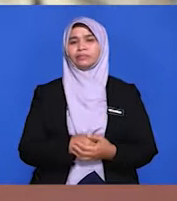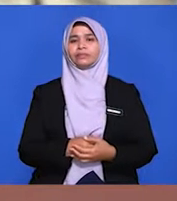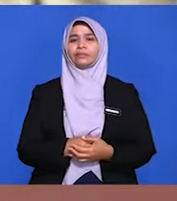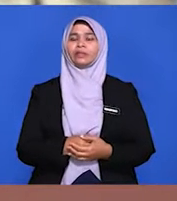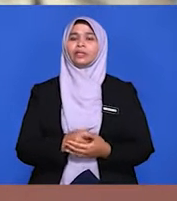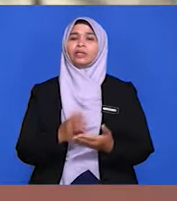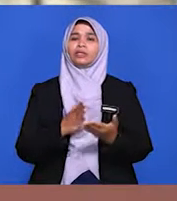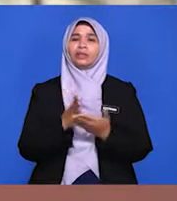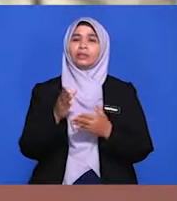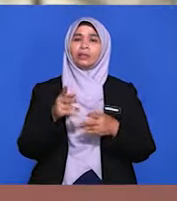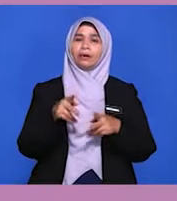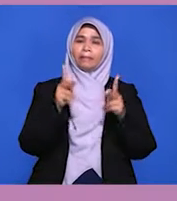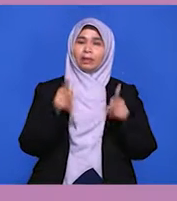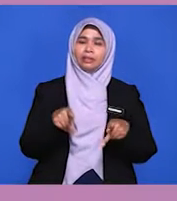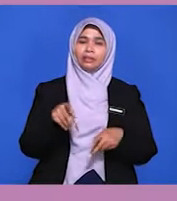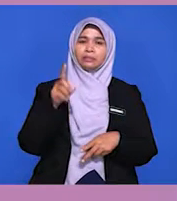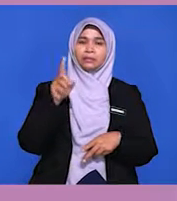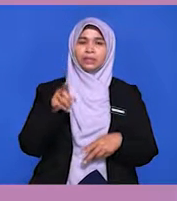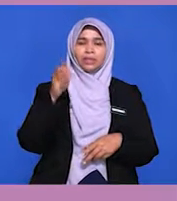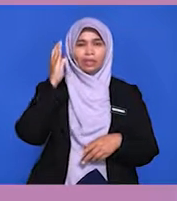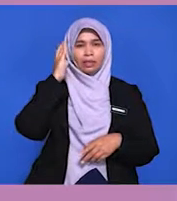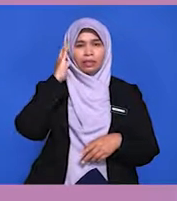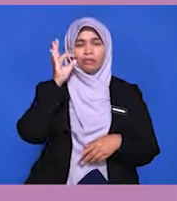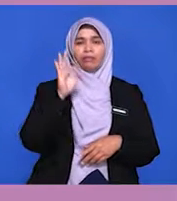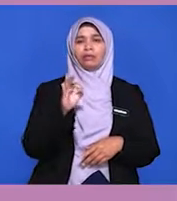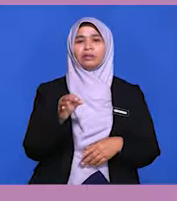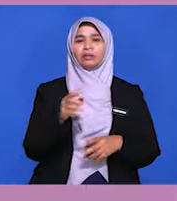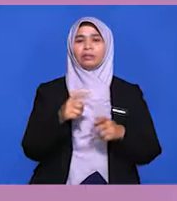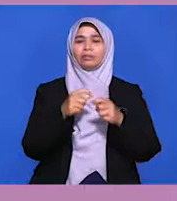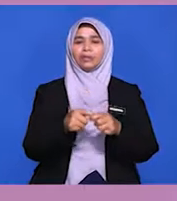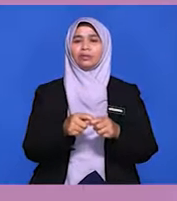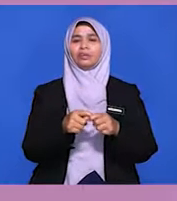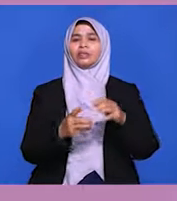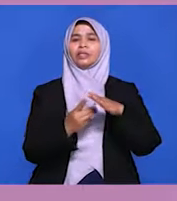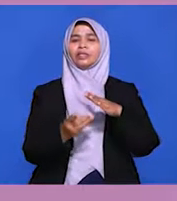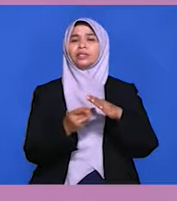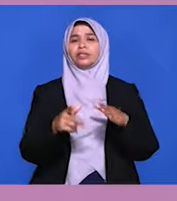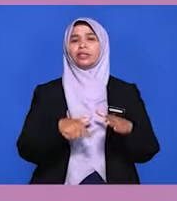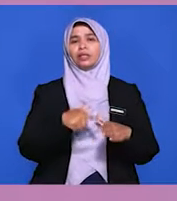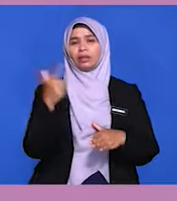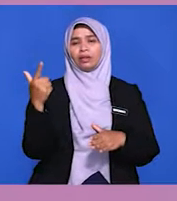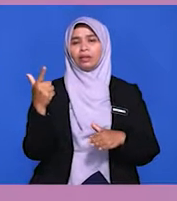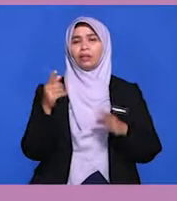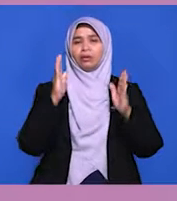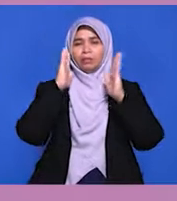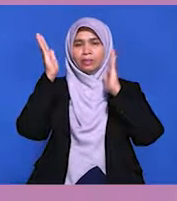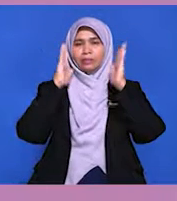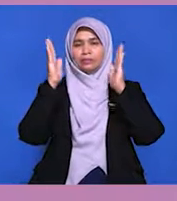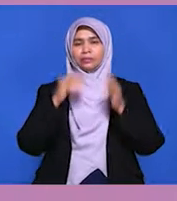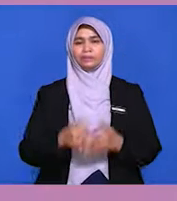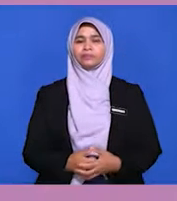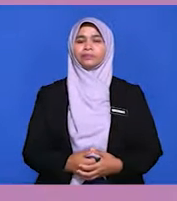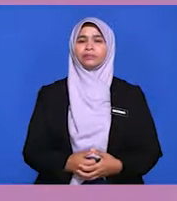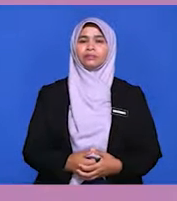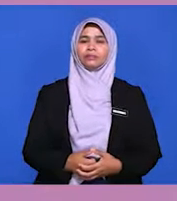Seterusnya, pelajar perlu tahu faktor yang mempengaruhi pembentukan dan pelaksanaan dasar luar Malaysia.